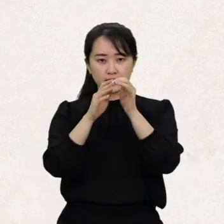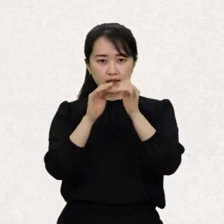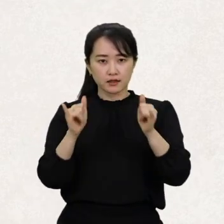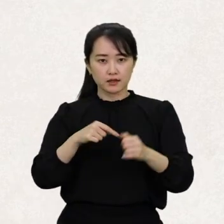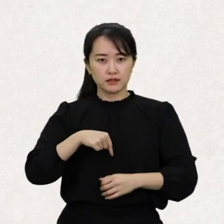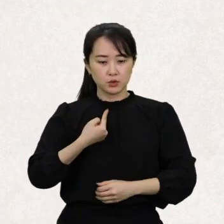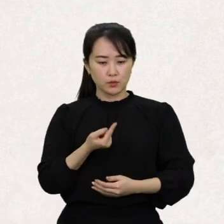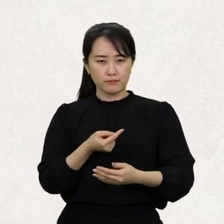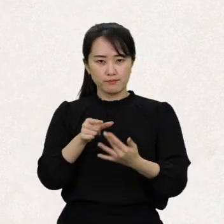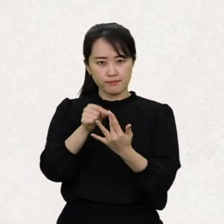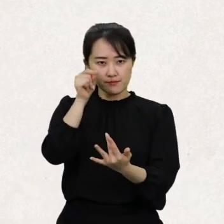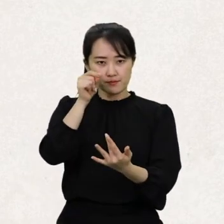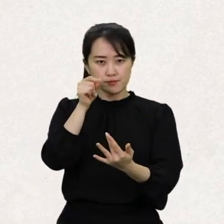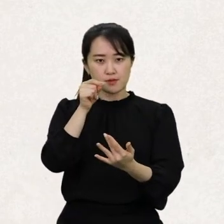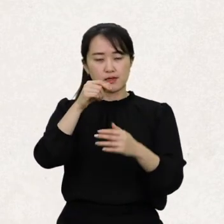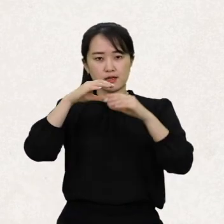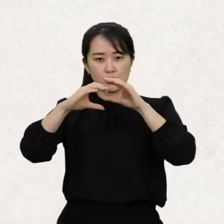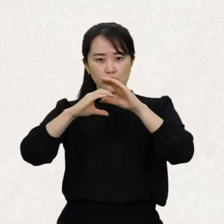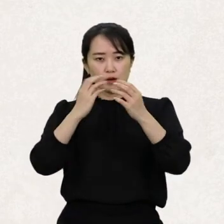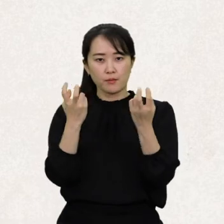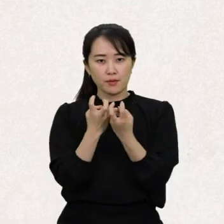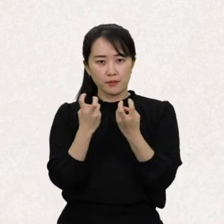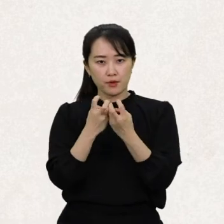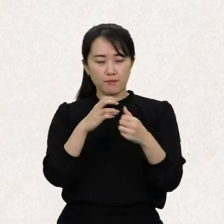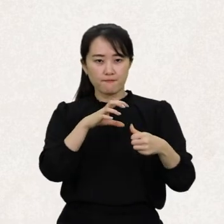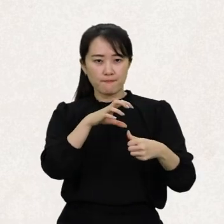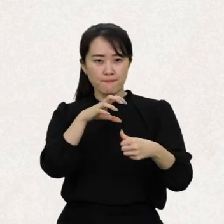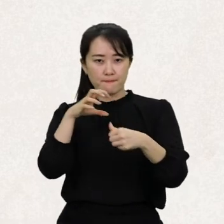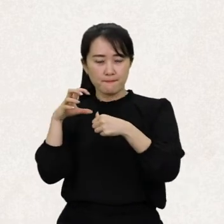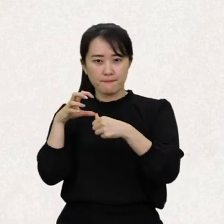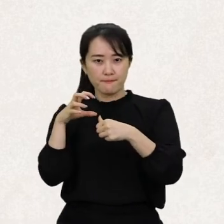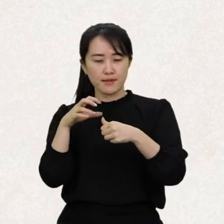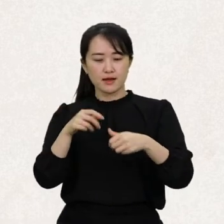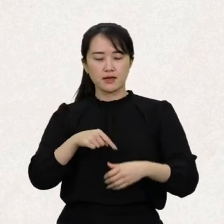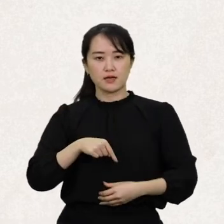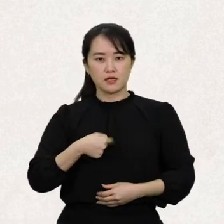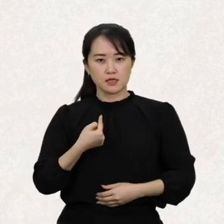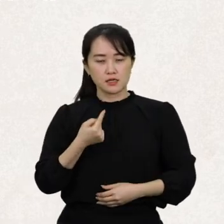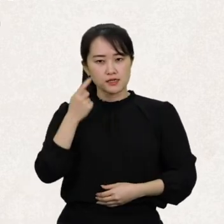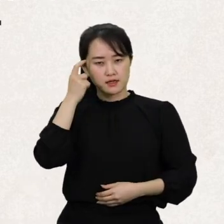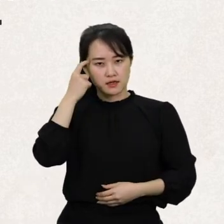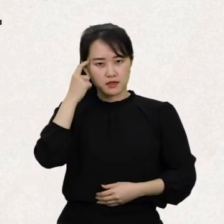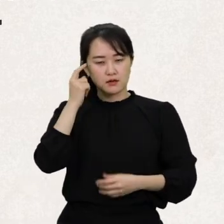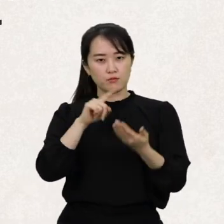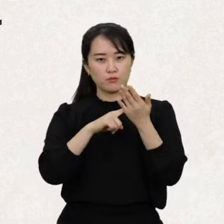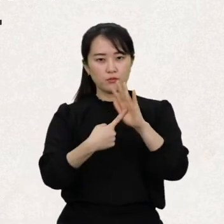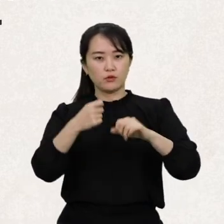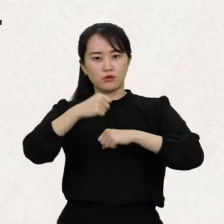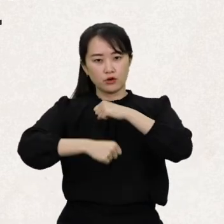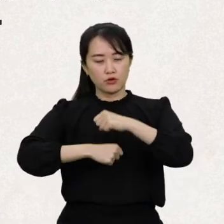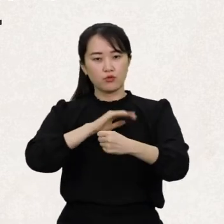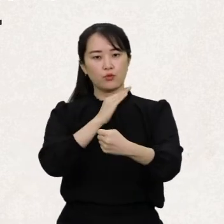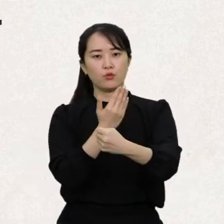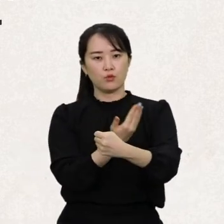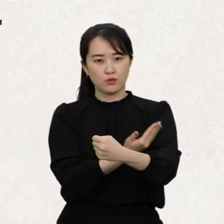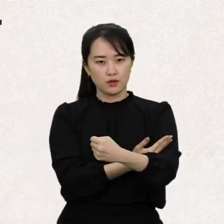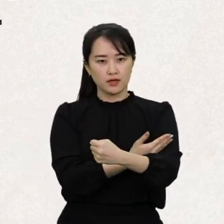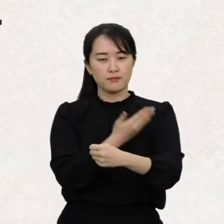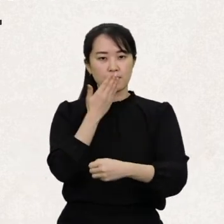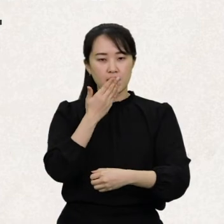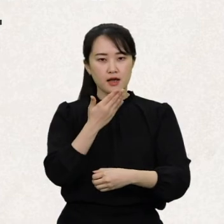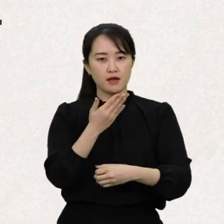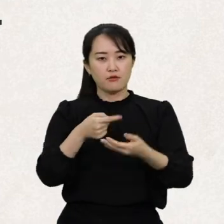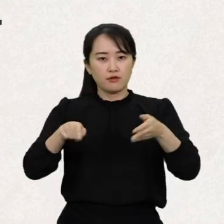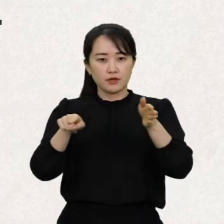자신이 선택한 모든 의사소통의 방법을 사용하여 자신의 의견 및 표현의 자유에 대한 권리를 행사할 수 있도록